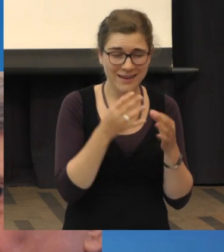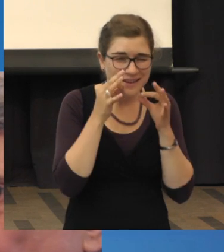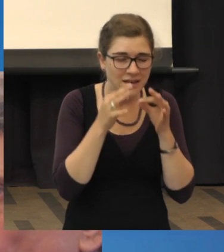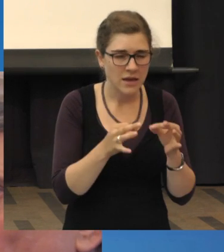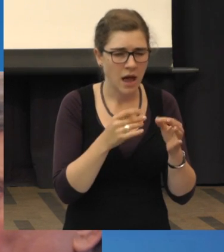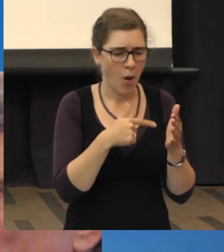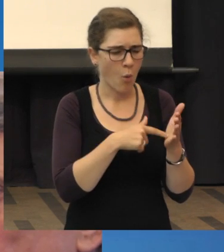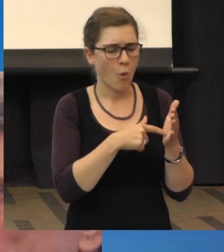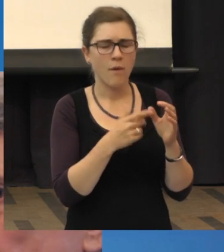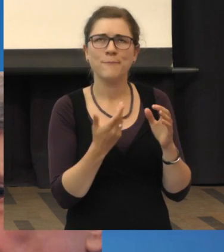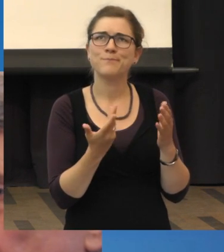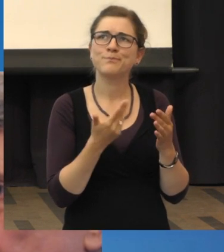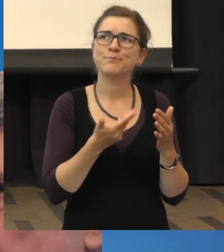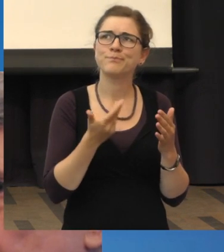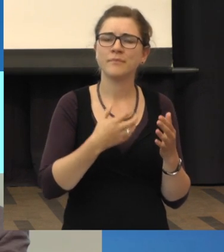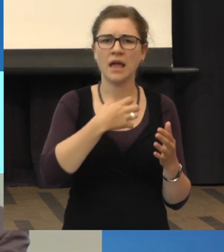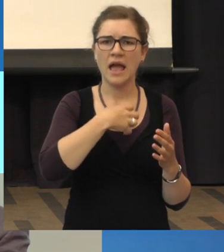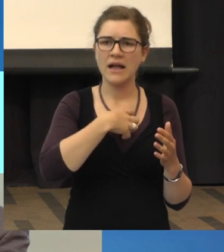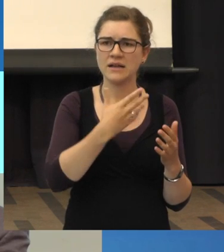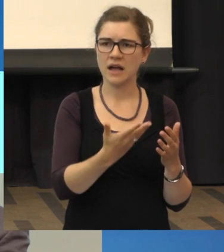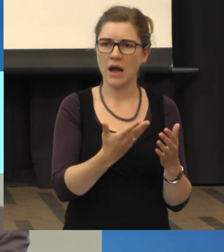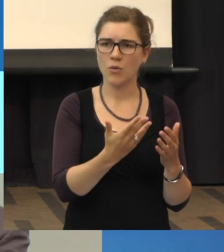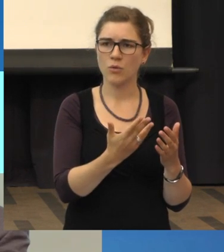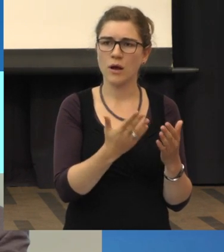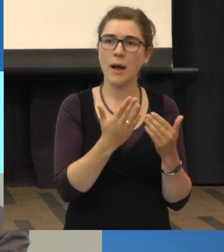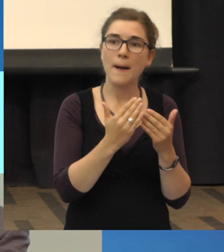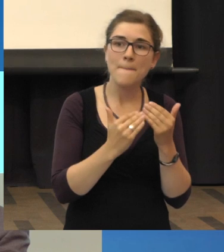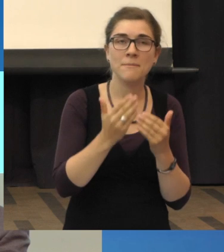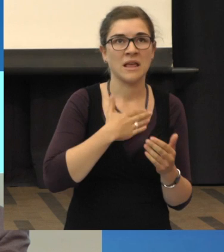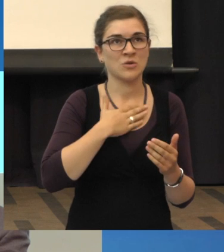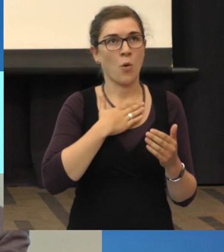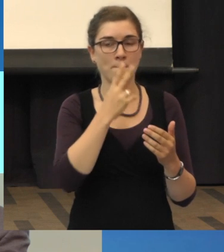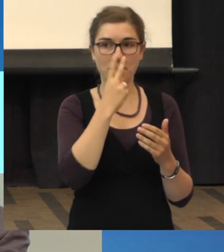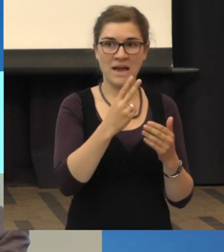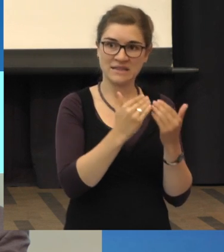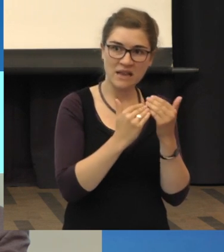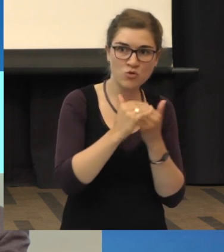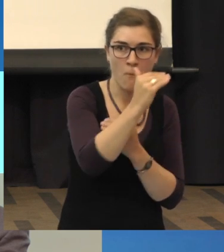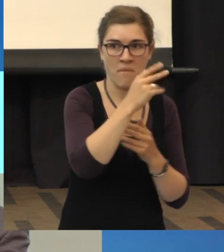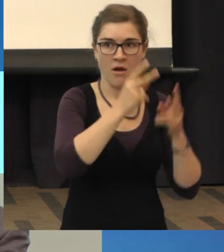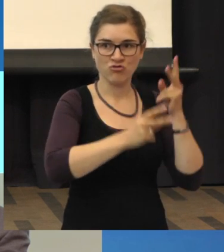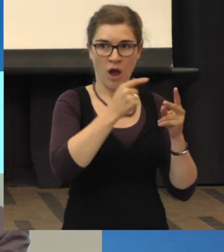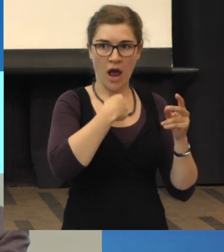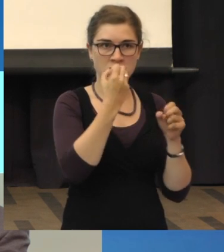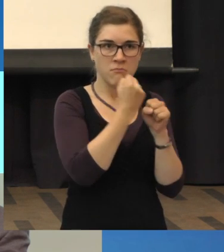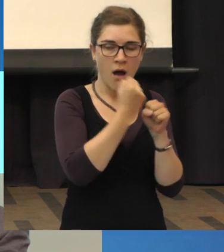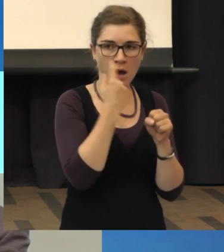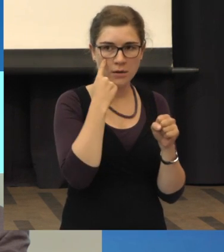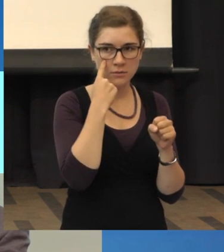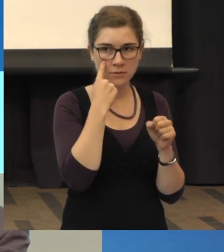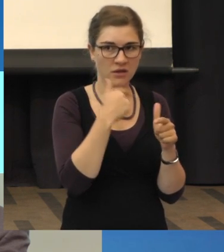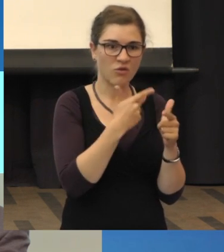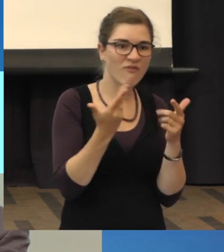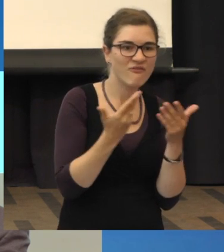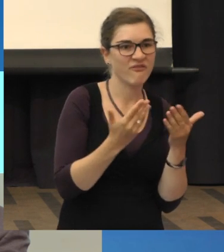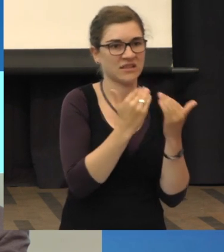Erkrankung mein Sehen mehr oder weniger beeinträchtigt. Und die Frage B